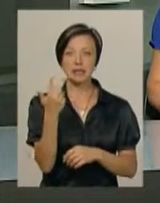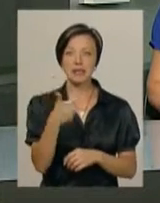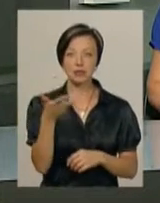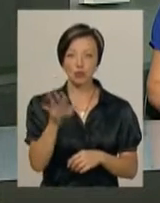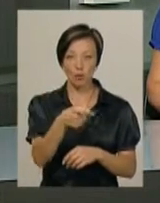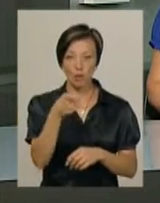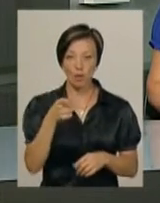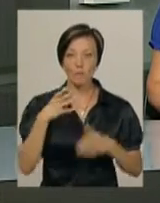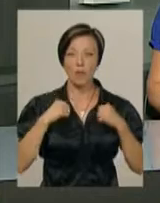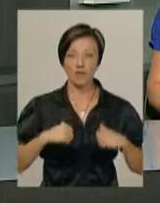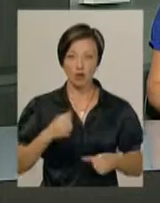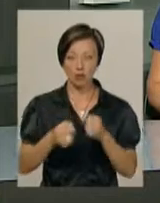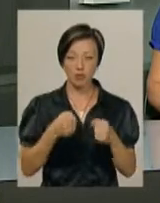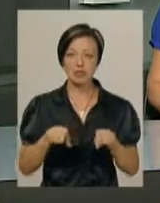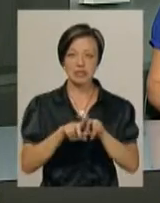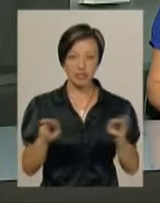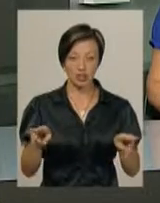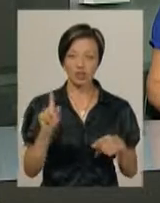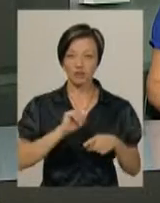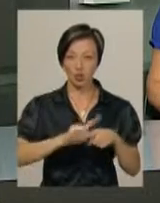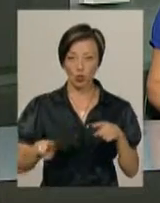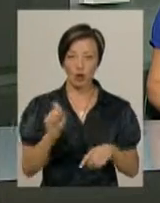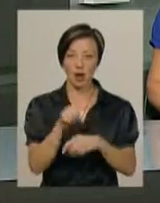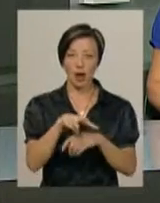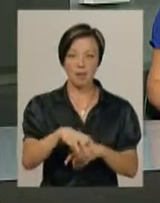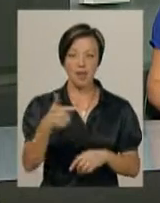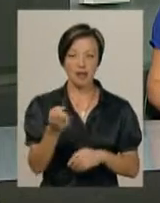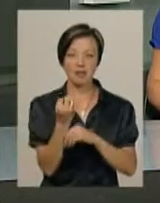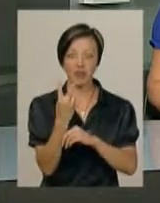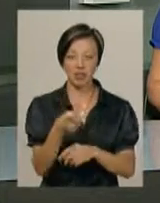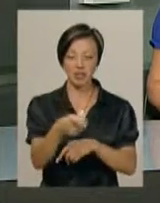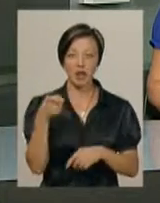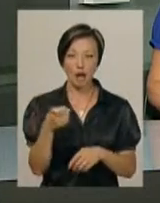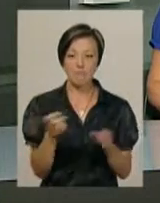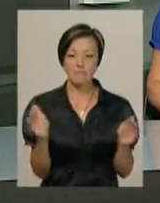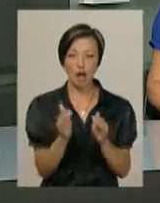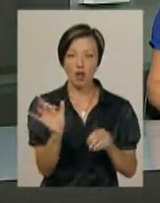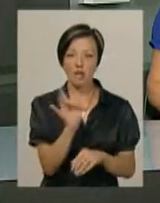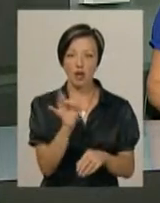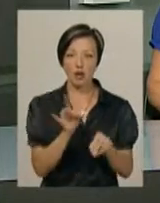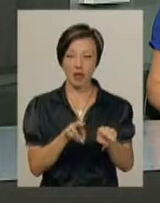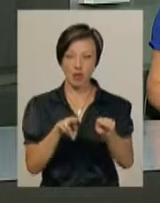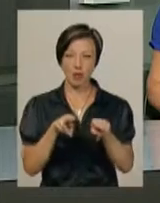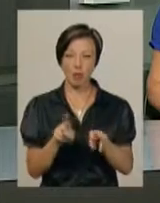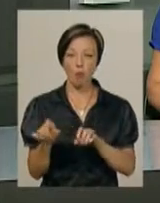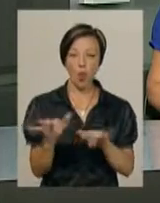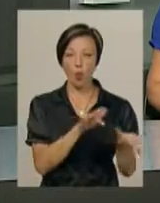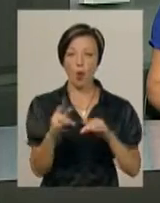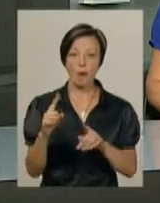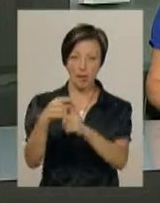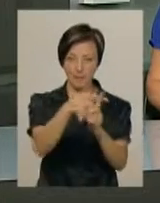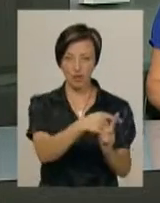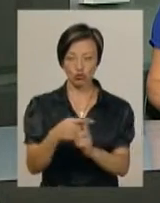пострілів повільного бігу і стільки з швидкого, і в праві МГ-12, де стрілятиме з малокаліберної гвинтівки по рухомій мішені.